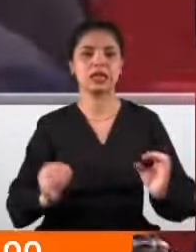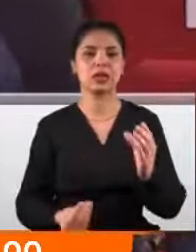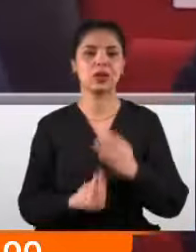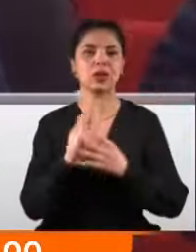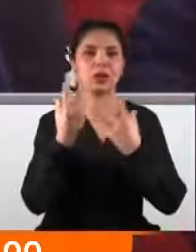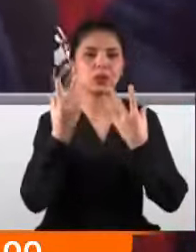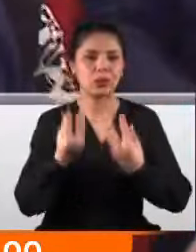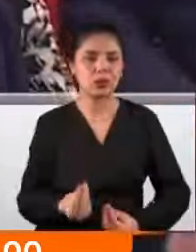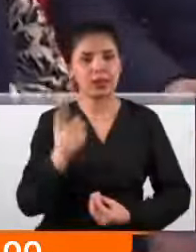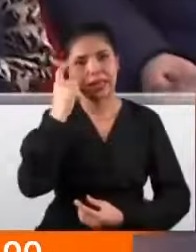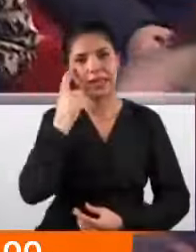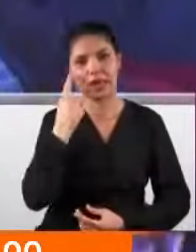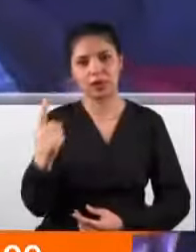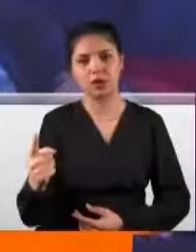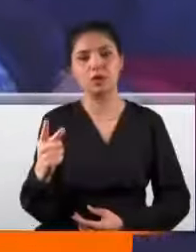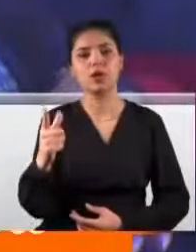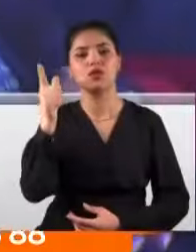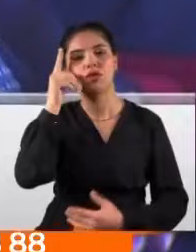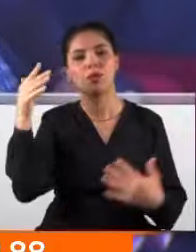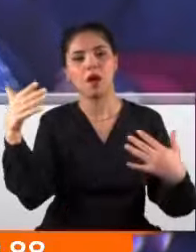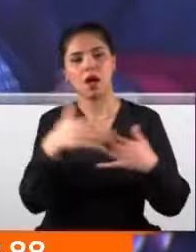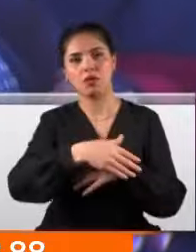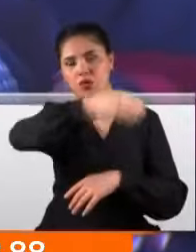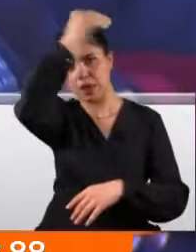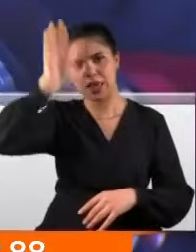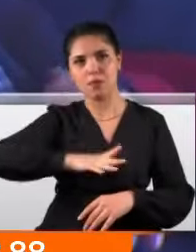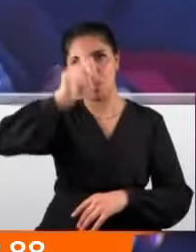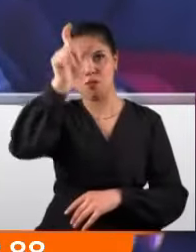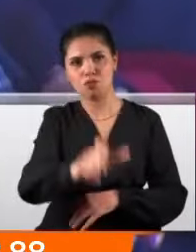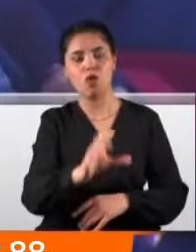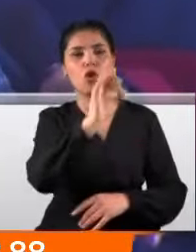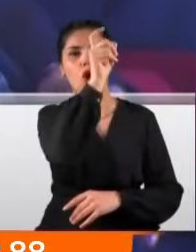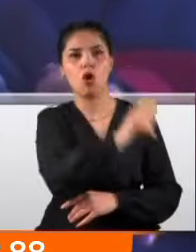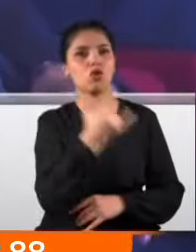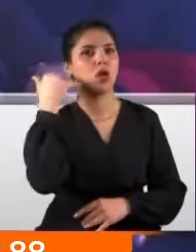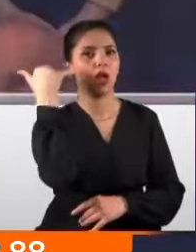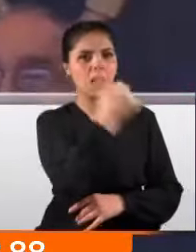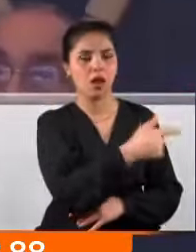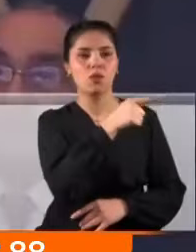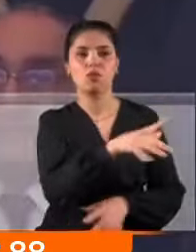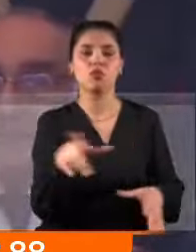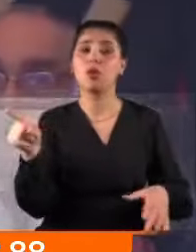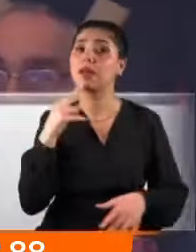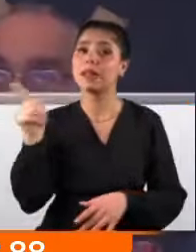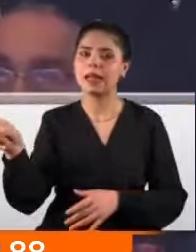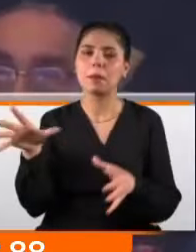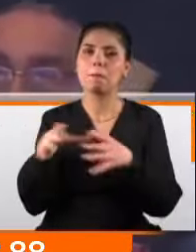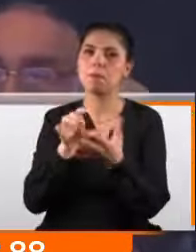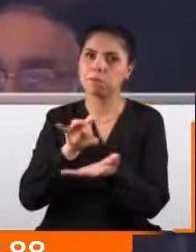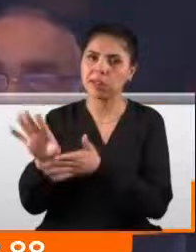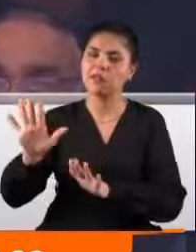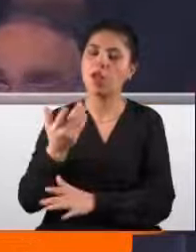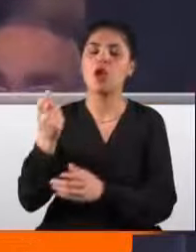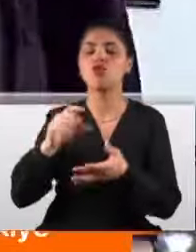ateşledi. İddiaya göre çarşamba akşamı Ekrem İmamoğlu Özgür Özel'i aradı. Bu kadını ya partiden ihraç et ya da sözlerini